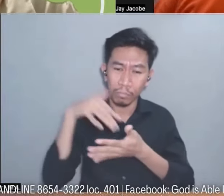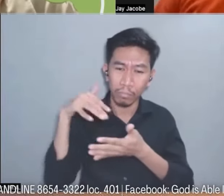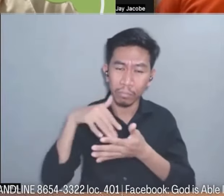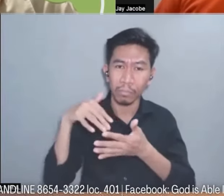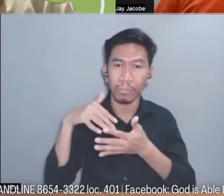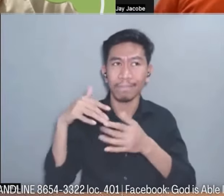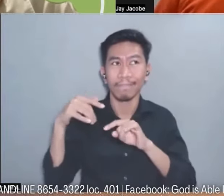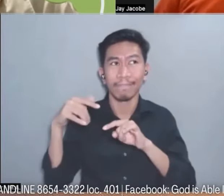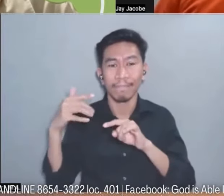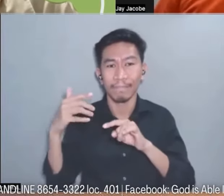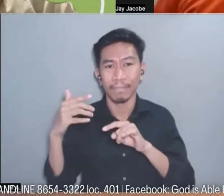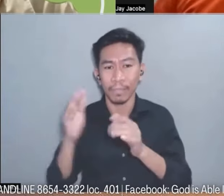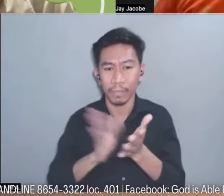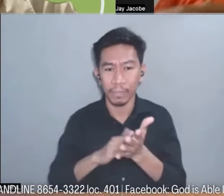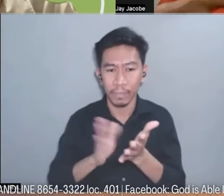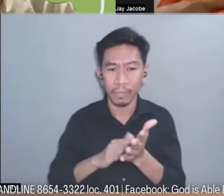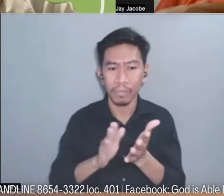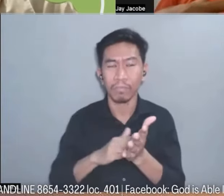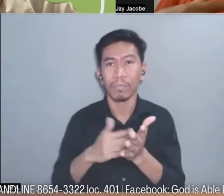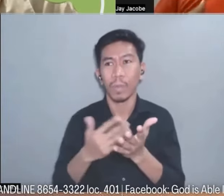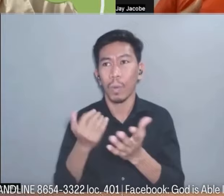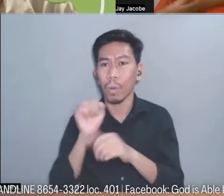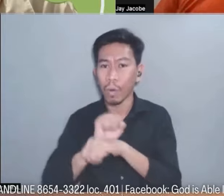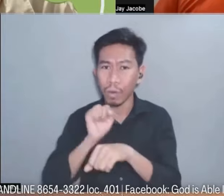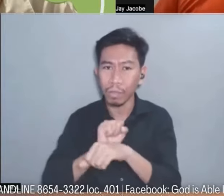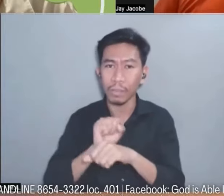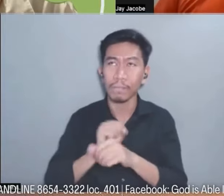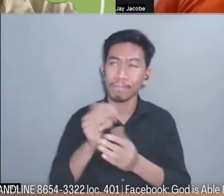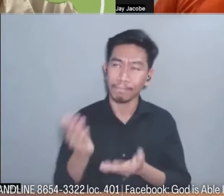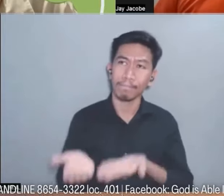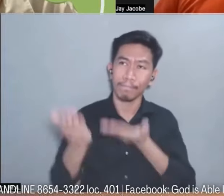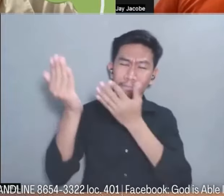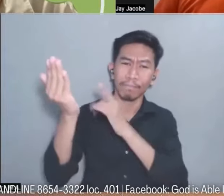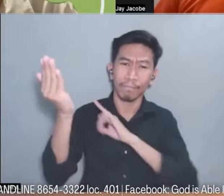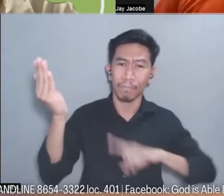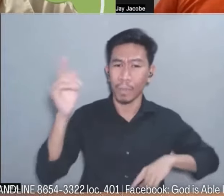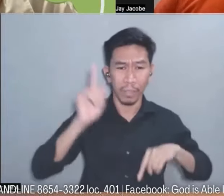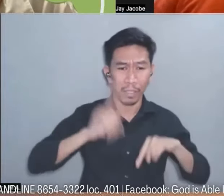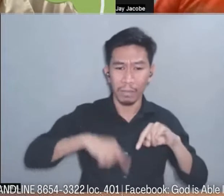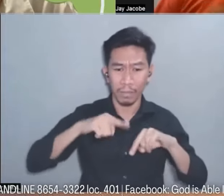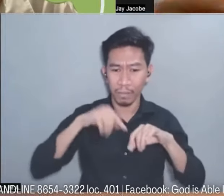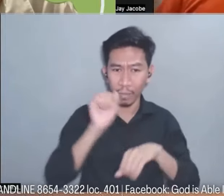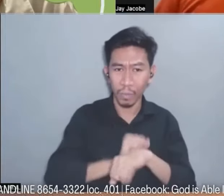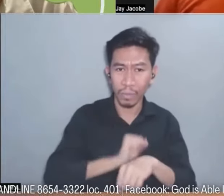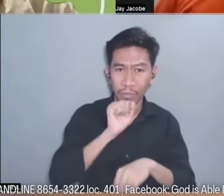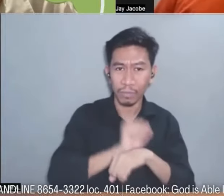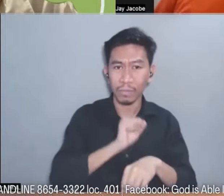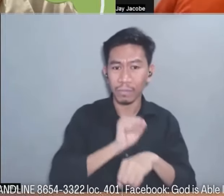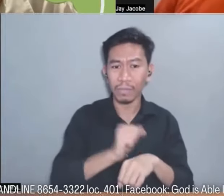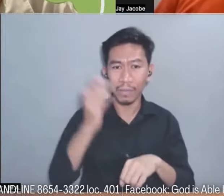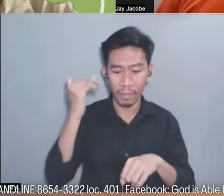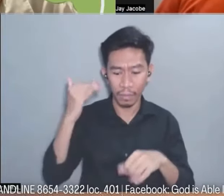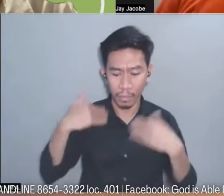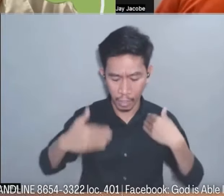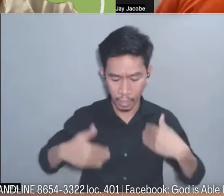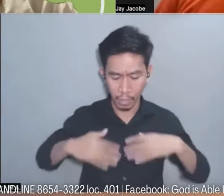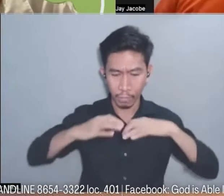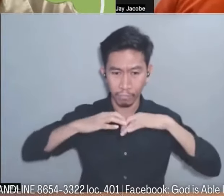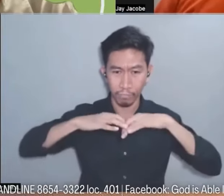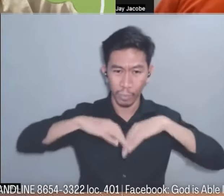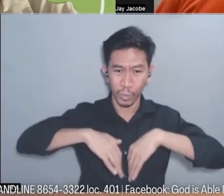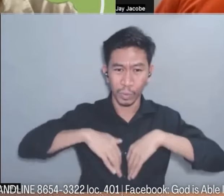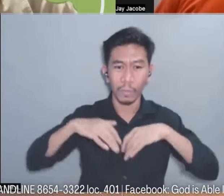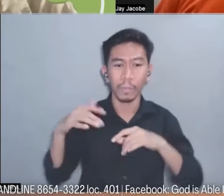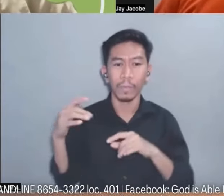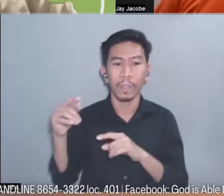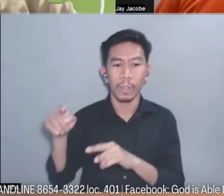namin ang magbabubuhin di ako makapagtrabaho dahil magsakang katawang at saka may sakit so yung time na yun ay tumulong po ang church sa akin at yung living